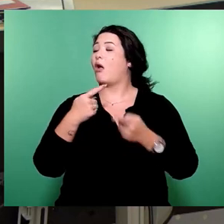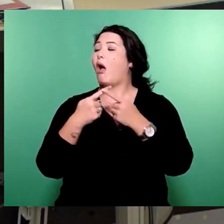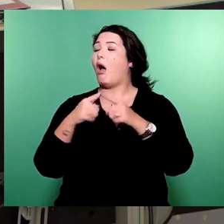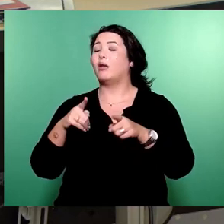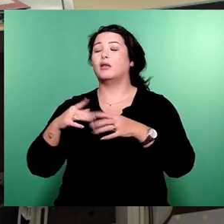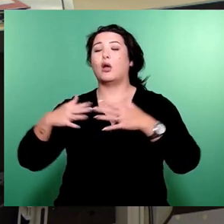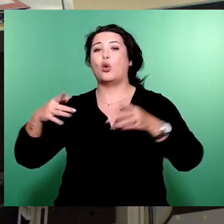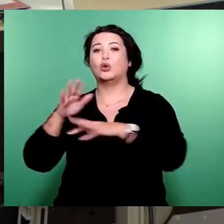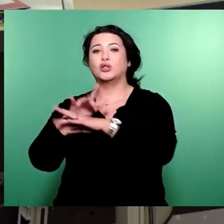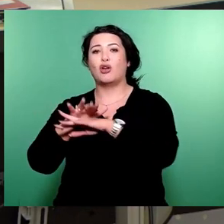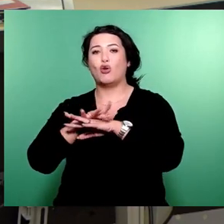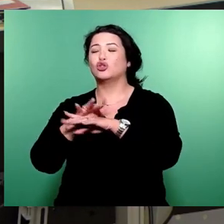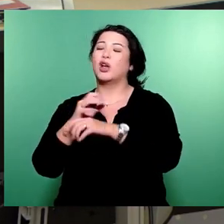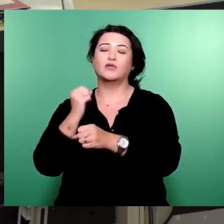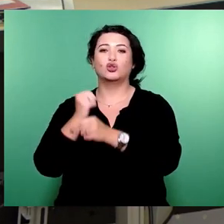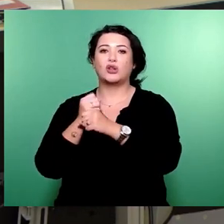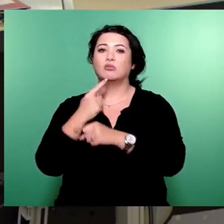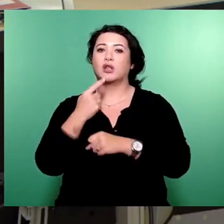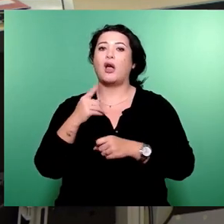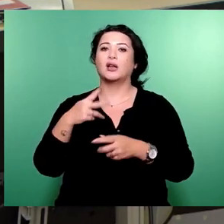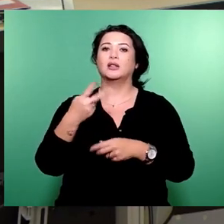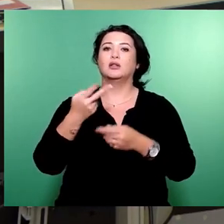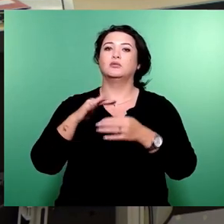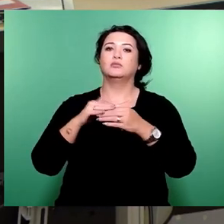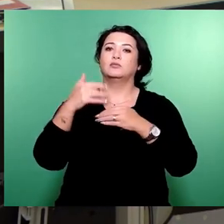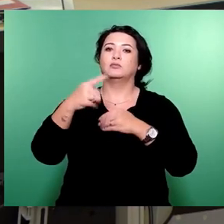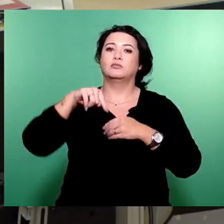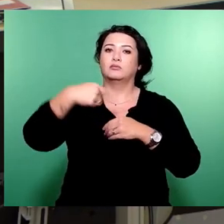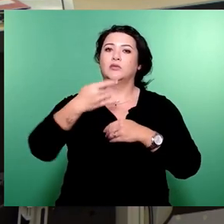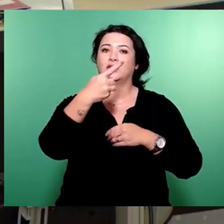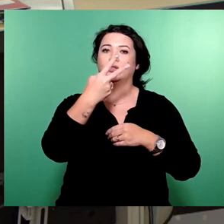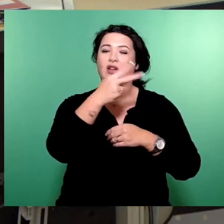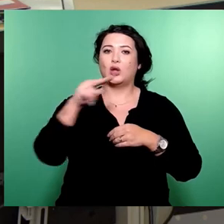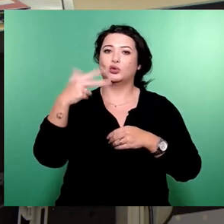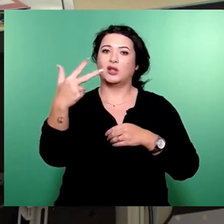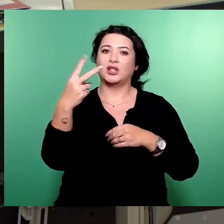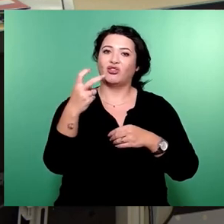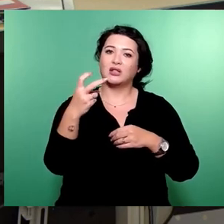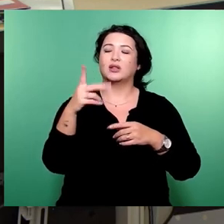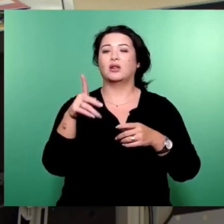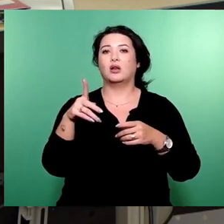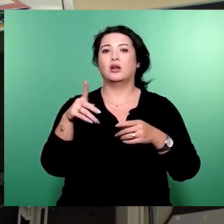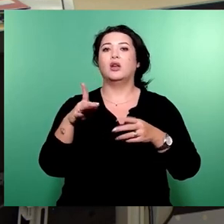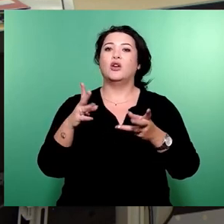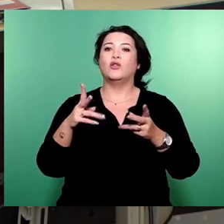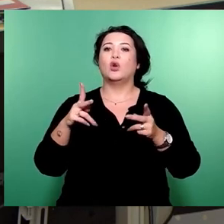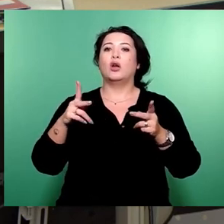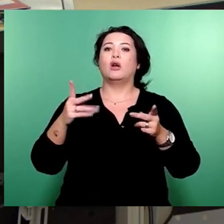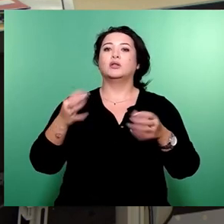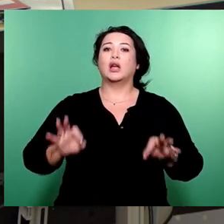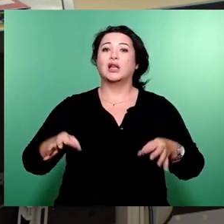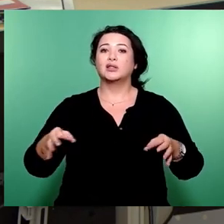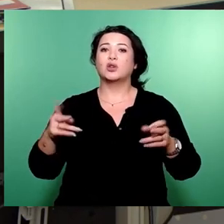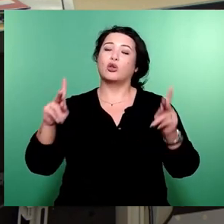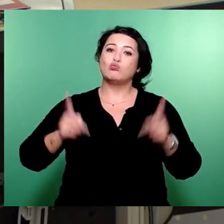den kommenden Rezessionen 2023. Ein probates Mittel, Rezession abzumildern, wären niedrige